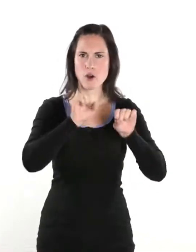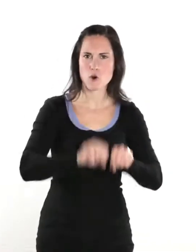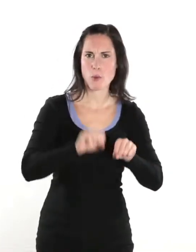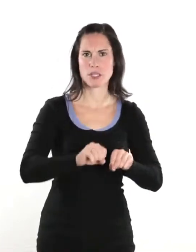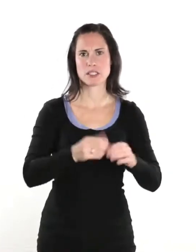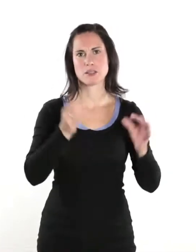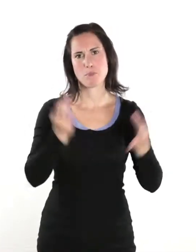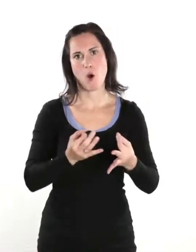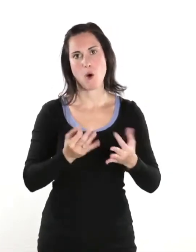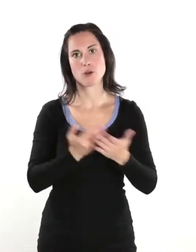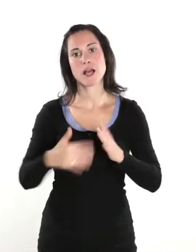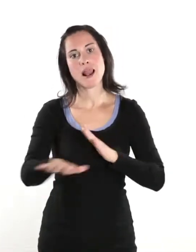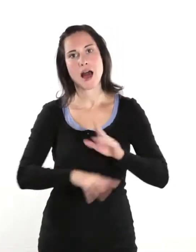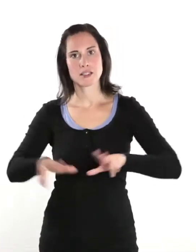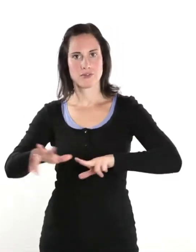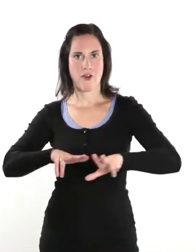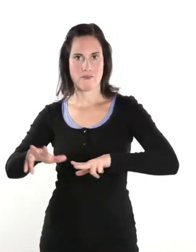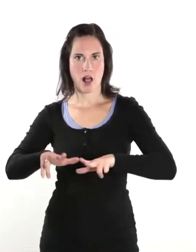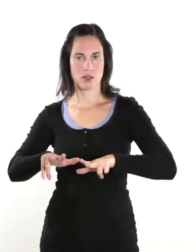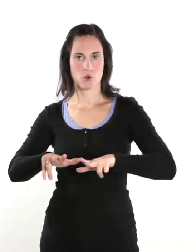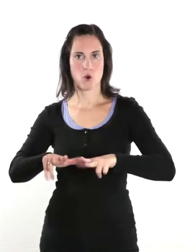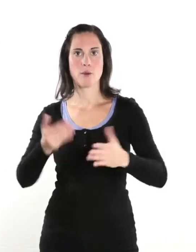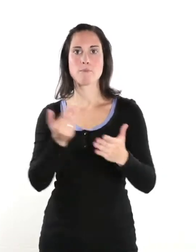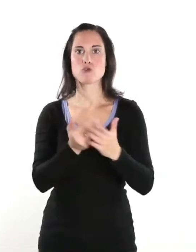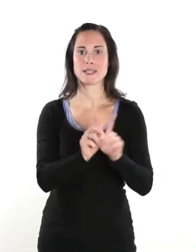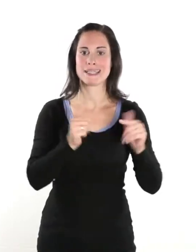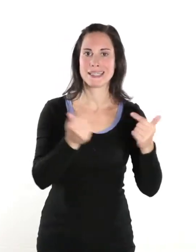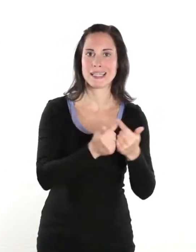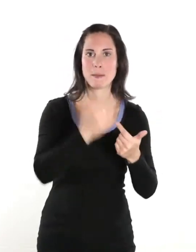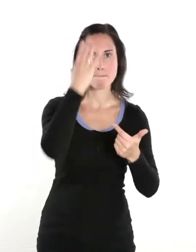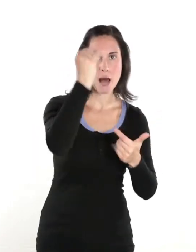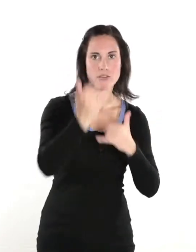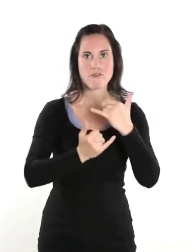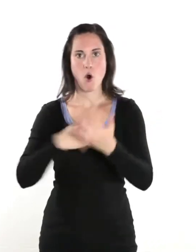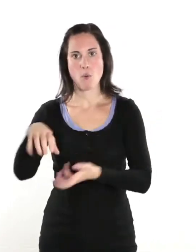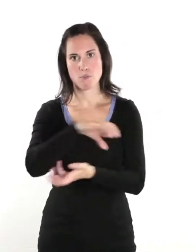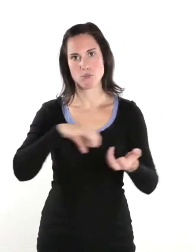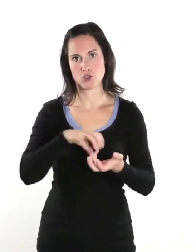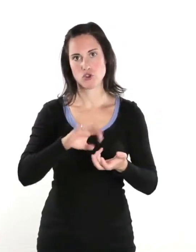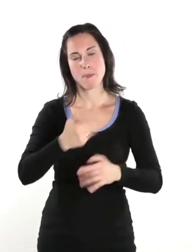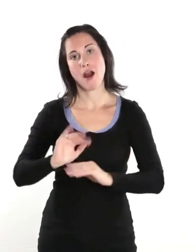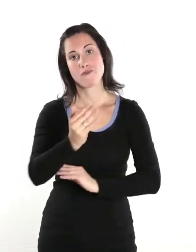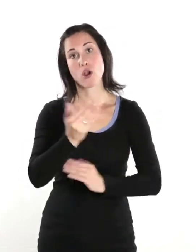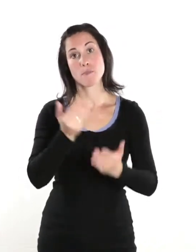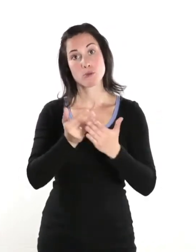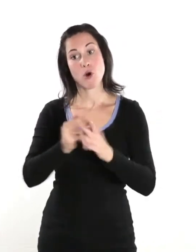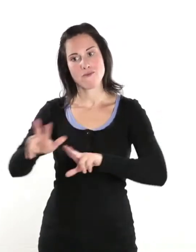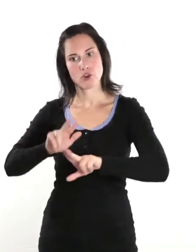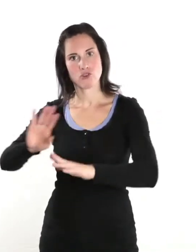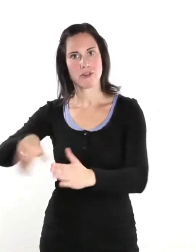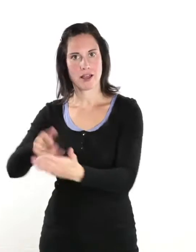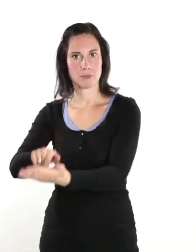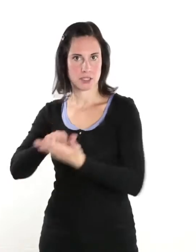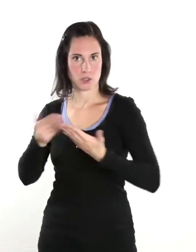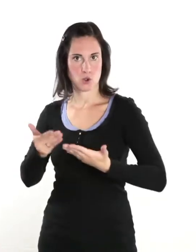führenden Funktionen der Landesverwaltung, weil wir wissen, dass gemischte Teams einfach erfolgreicher sind. Das zeigen auch Ergebnisse in der Wirtschaft,